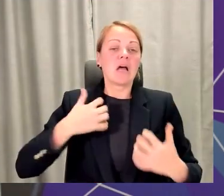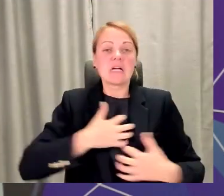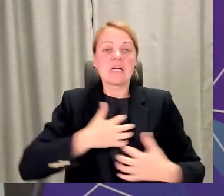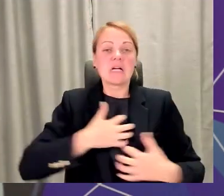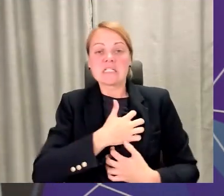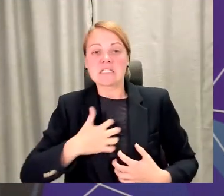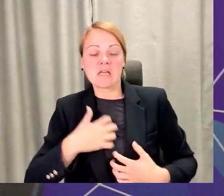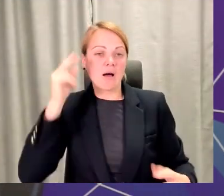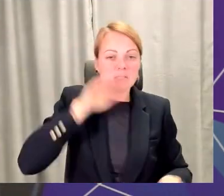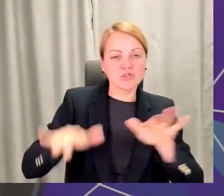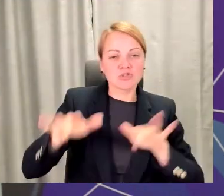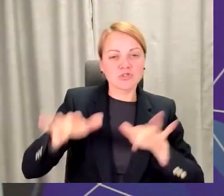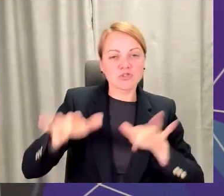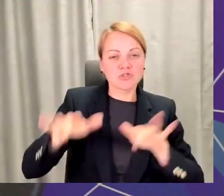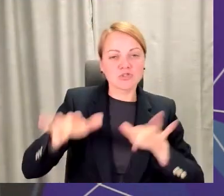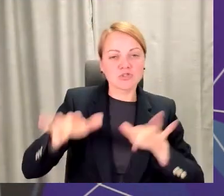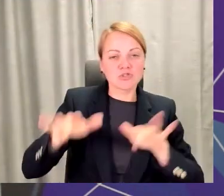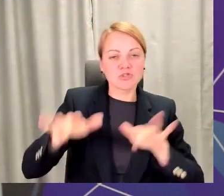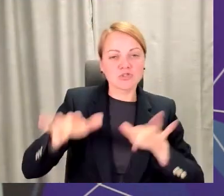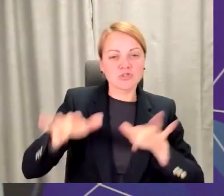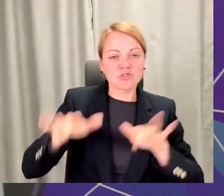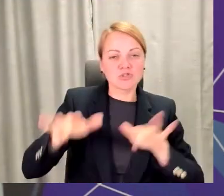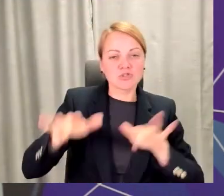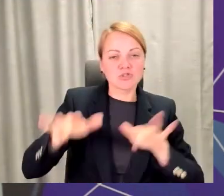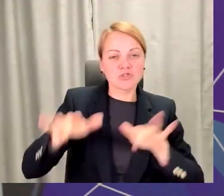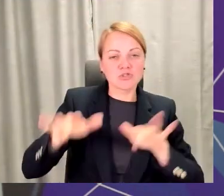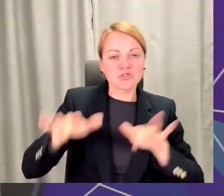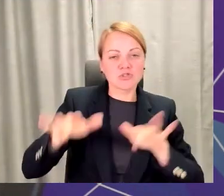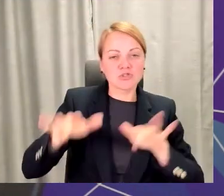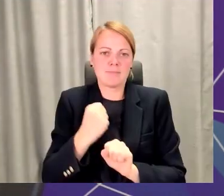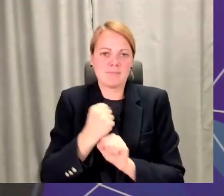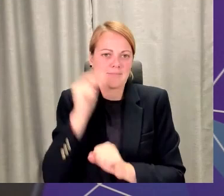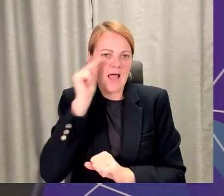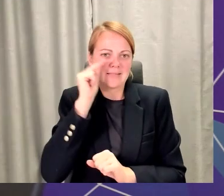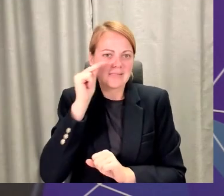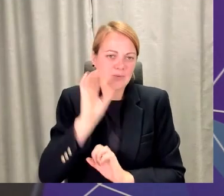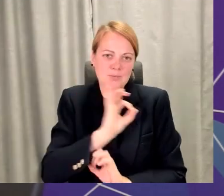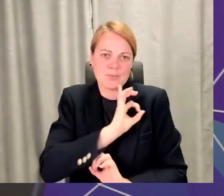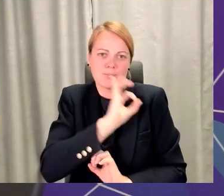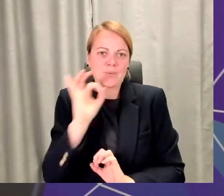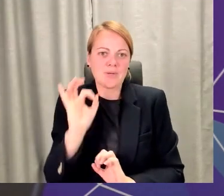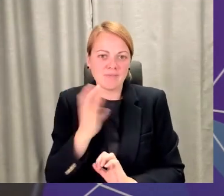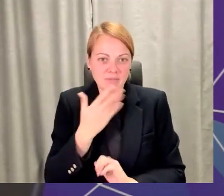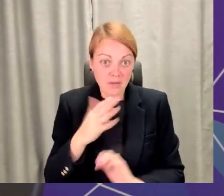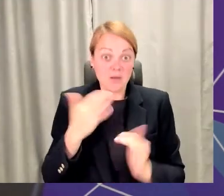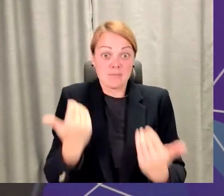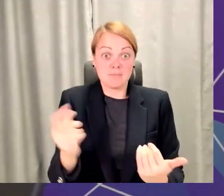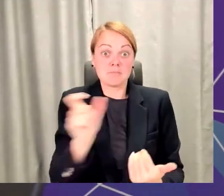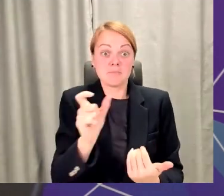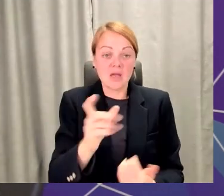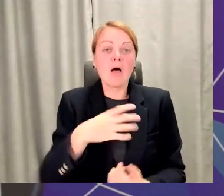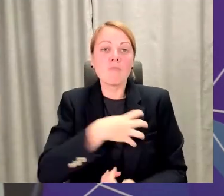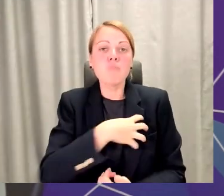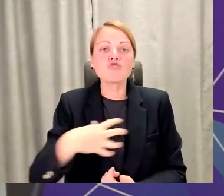20 un 25 gadus. Un iespējams, ka šis ir tas brīdis. Un es gribētu teikt, tad pašvaldība ir tas lielais spēks,